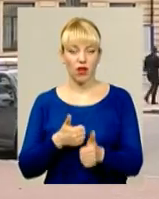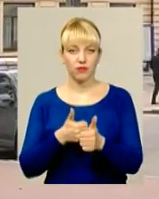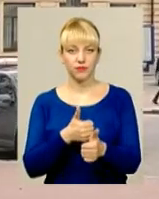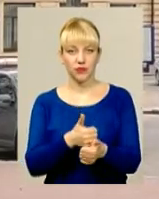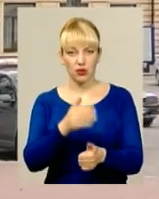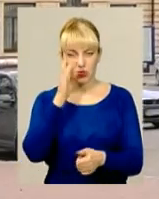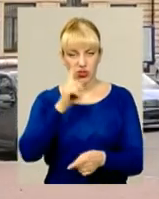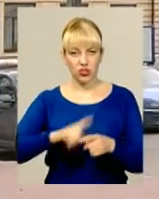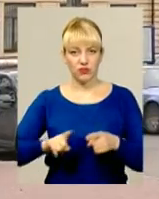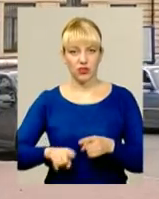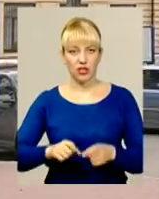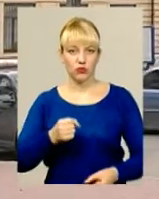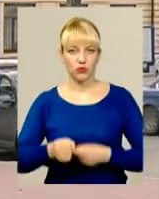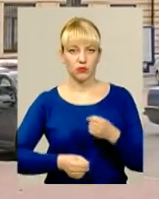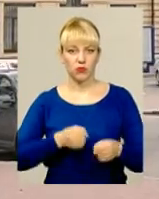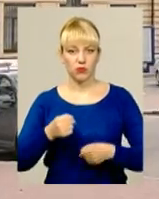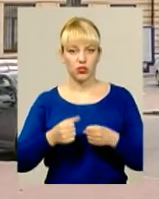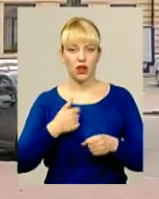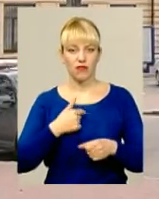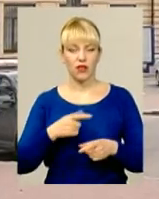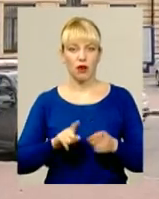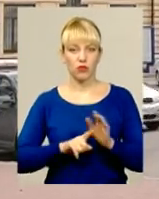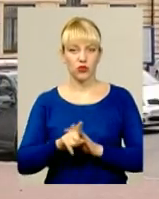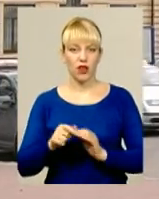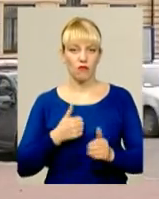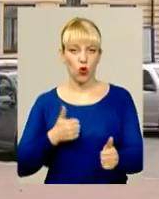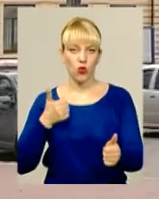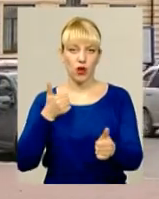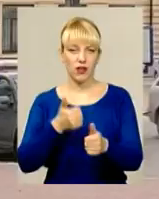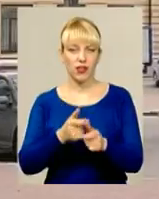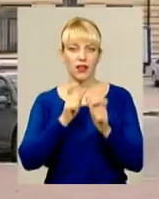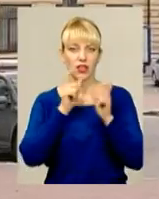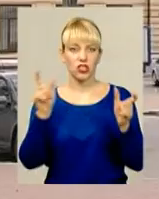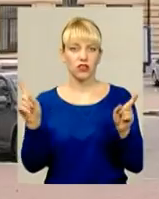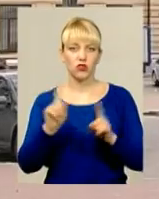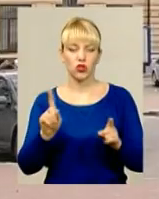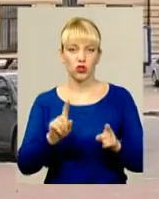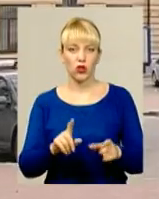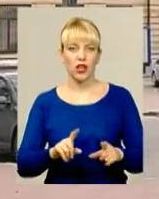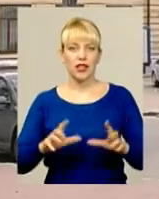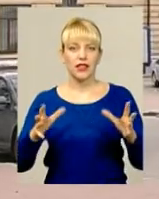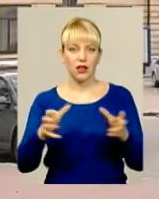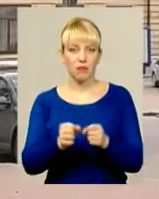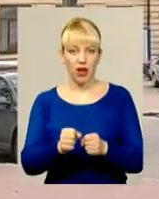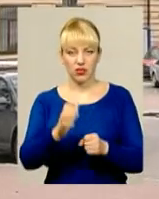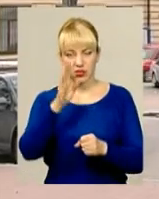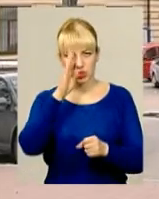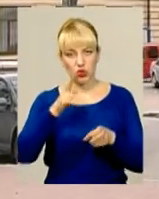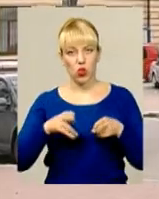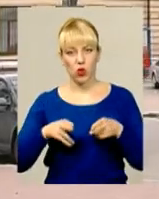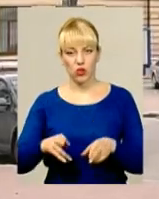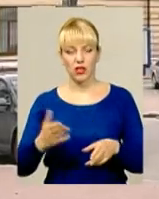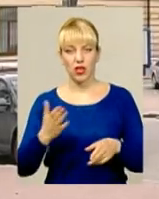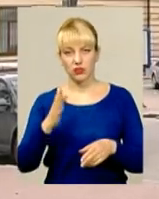прискорив свій рух і почав бігти. Я його почав доганяти, крикнув, тримайте злодія. Якийсь перехожий з ним